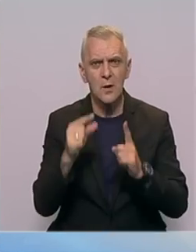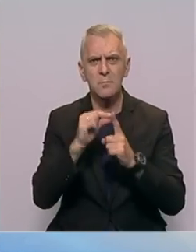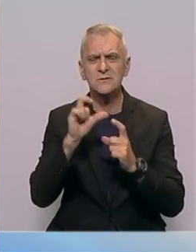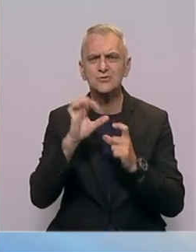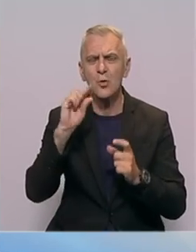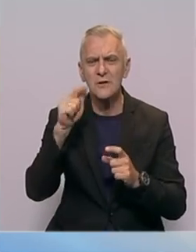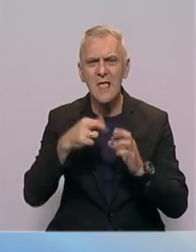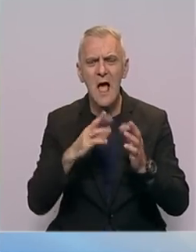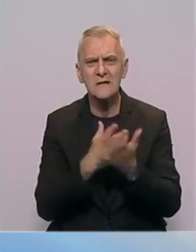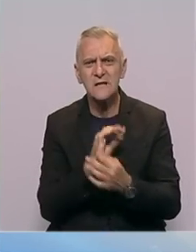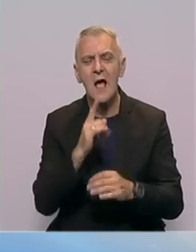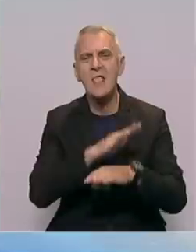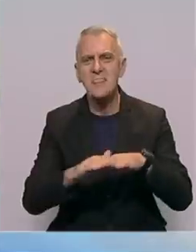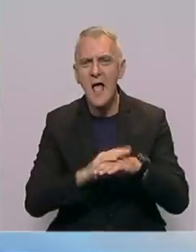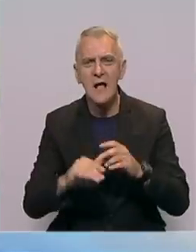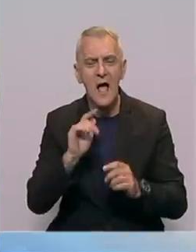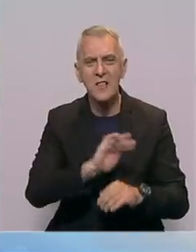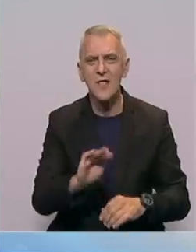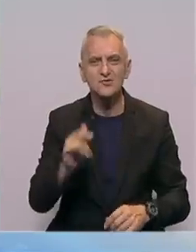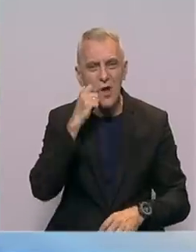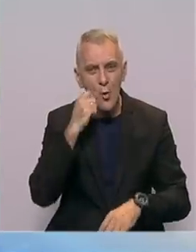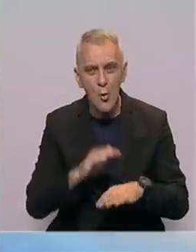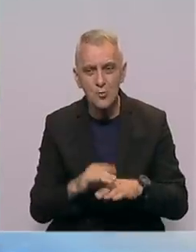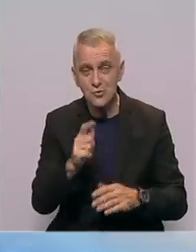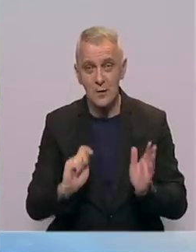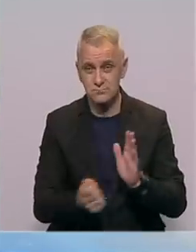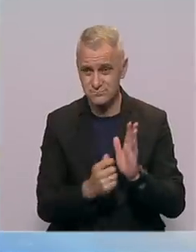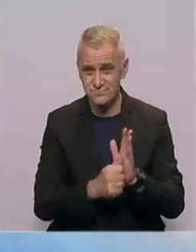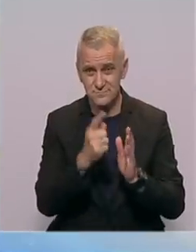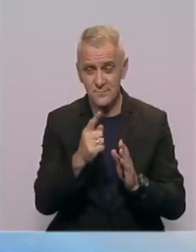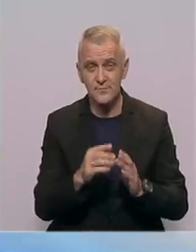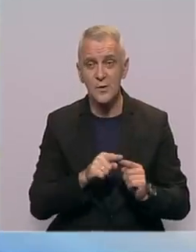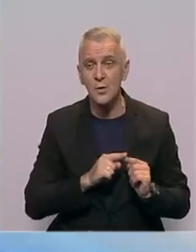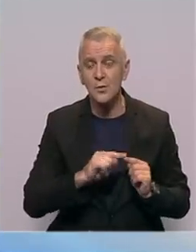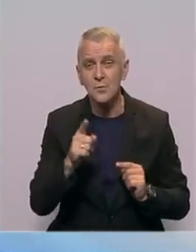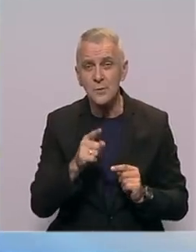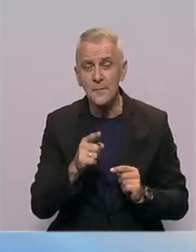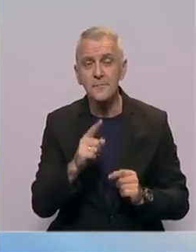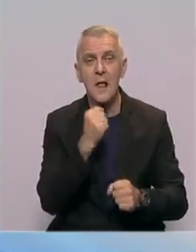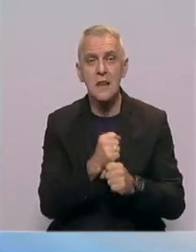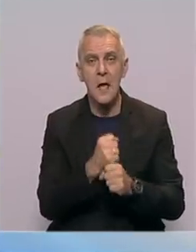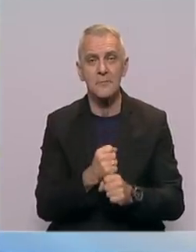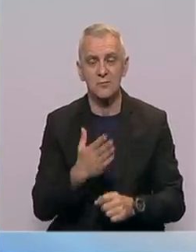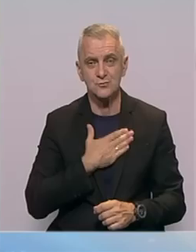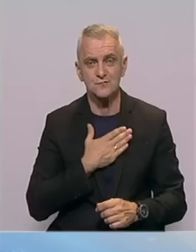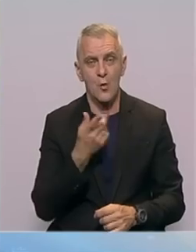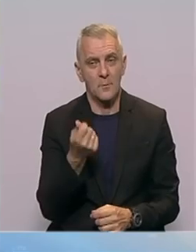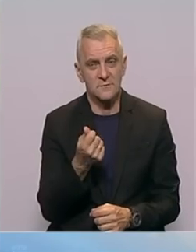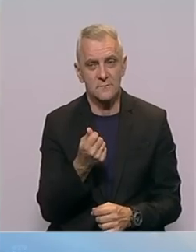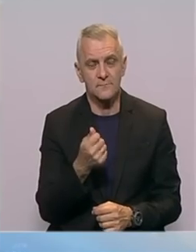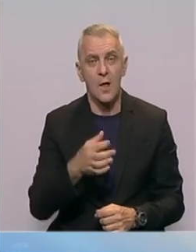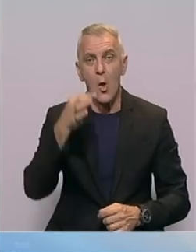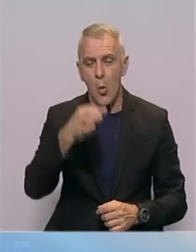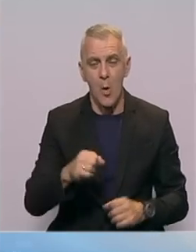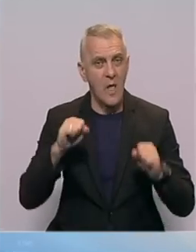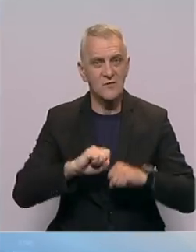i njezi dječje kože. Prodajan je objekat koji je smješten uz put koji od grada vodi ka banji guber, napravio je svojim srestima. Od lokalnih